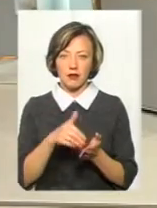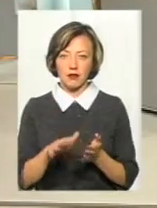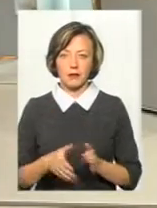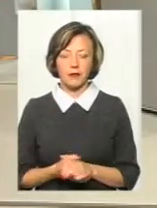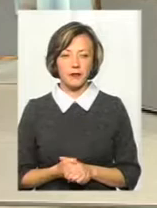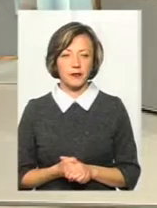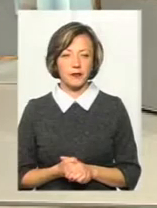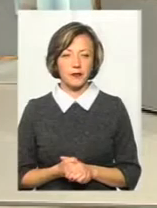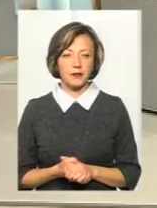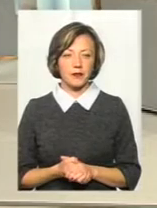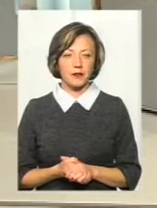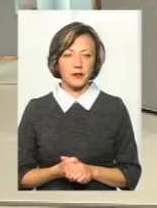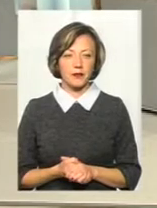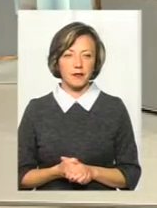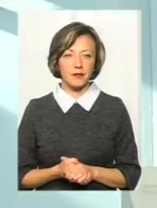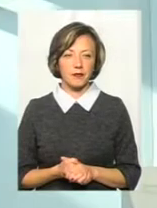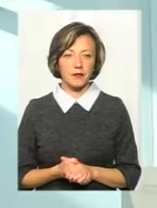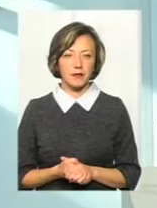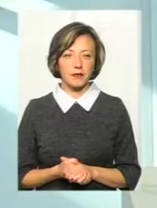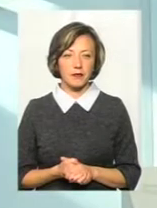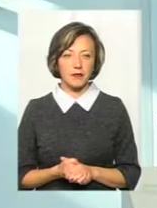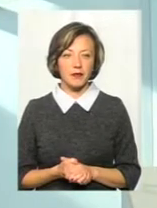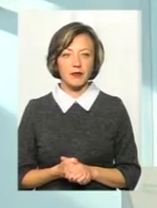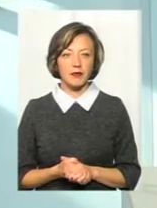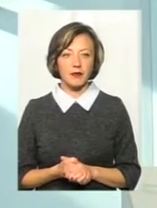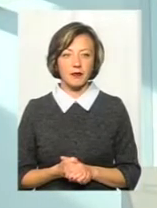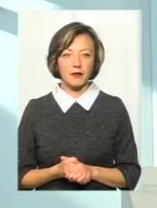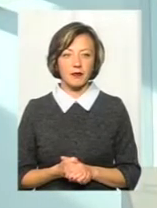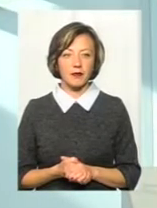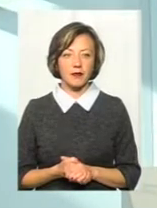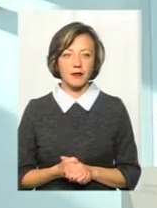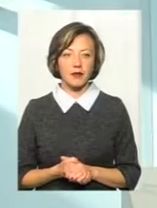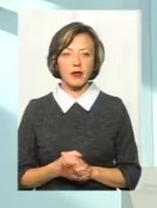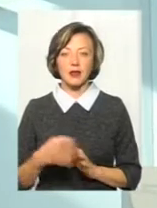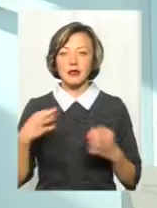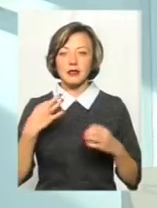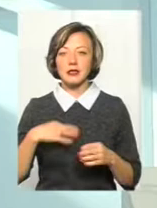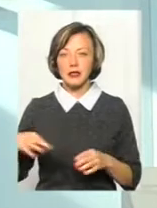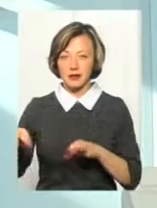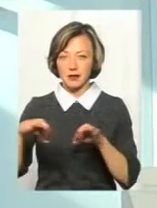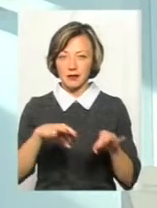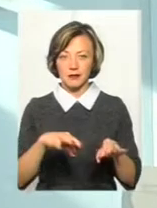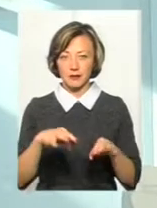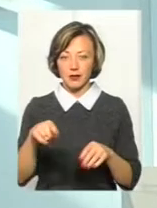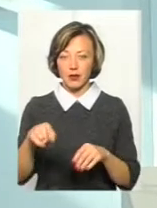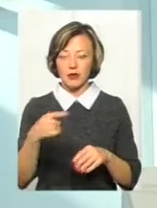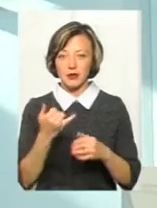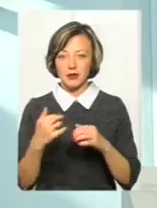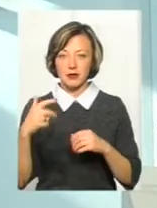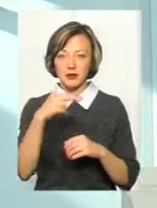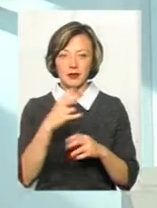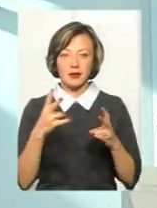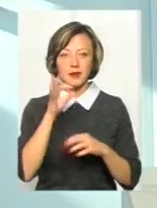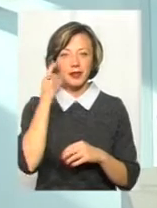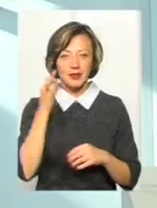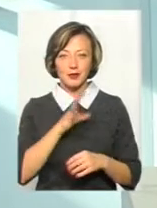Як тоді? Як? Да. Сказати, о, добре, що син, він піднімається, під'їхав до мене, і все, вони зразу вийдуть. Треба бути хитрішим.